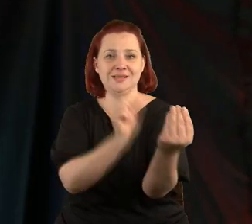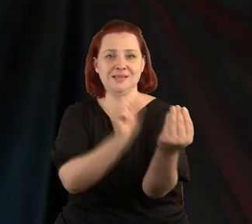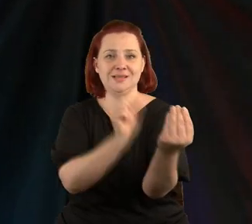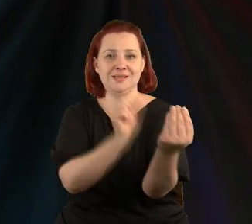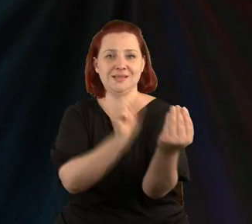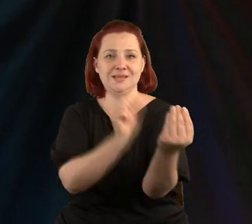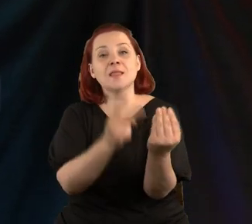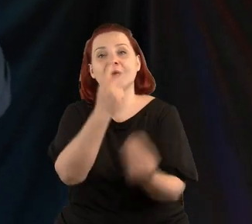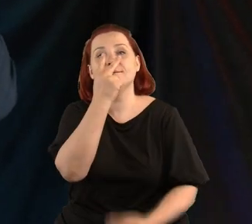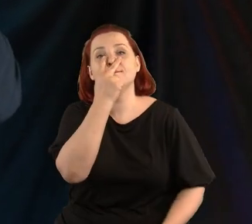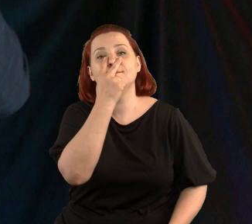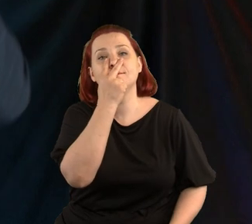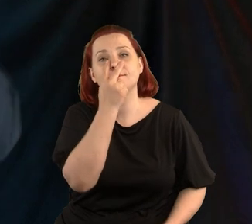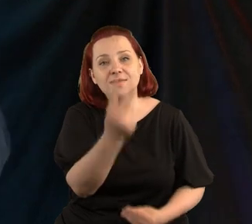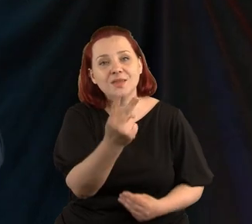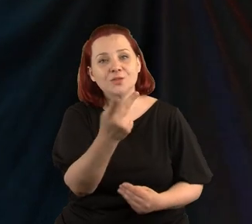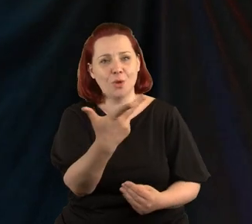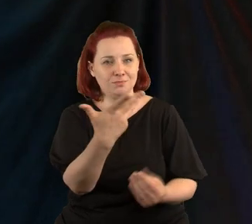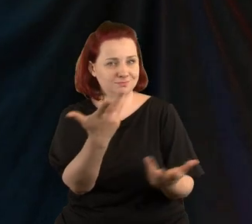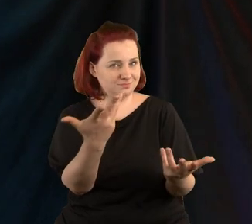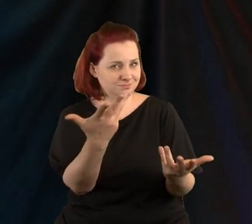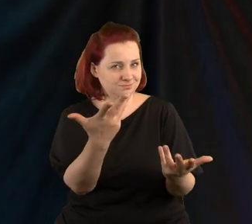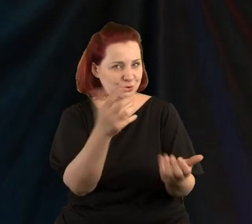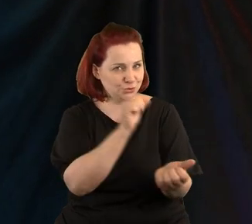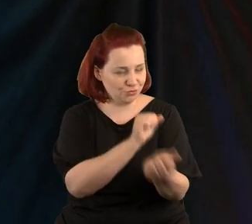Widzenie jest szkodliwe.